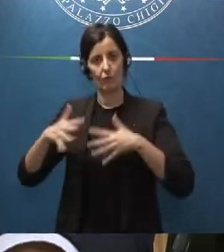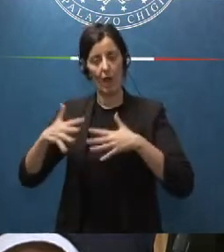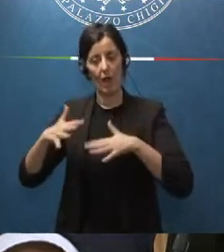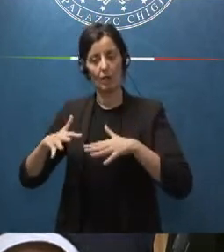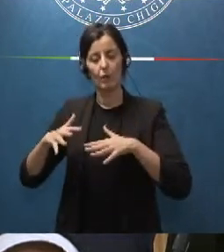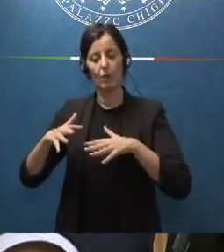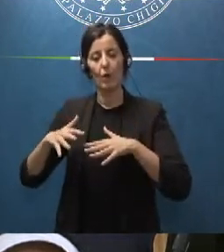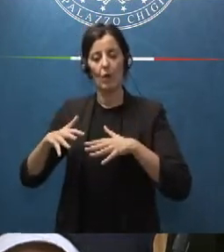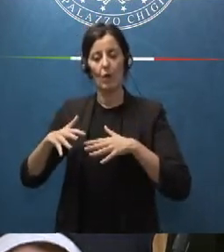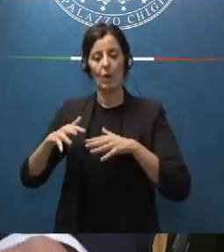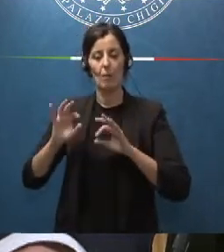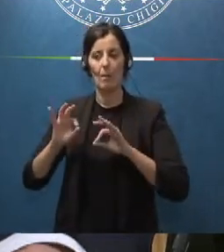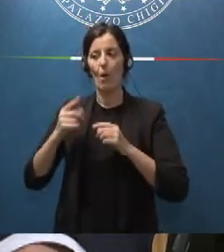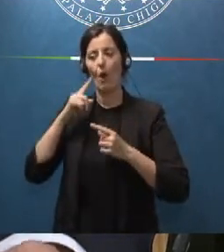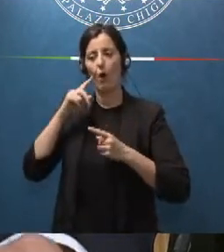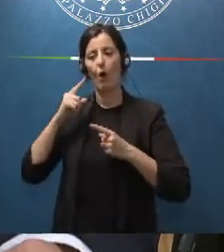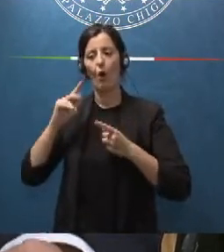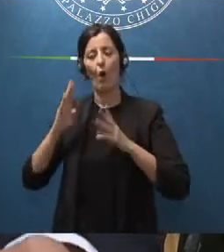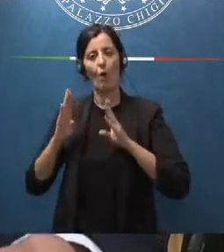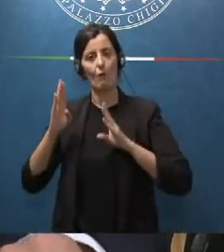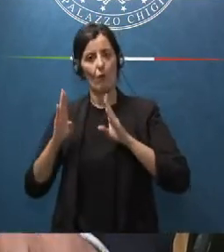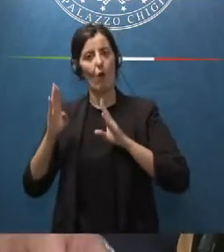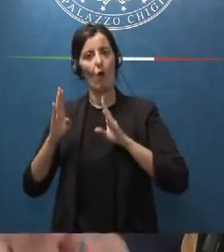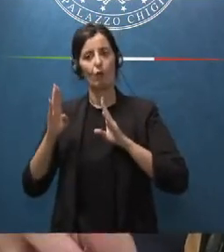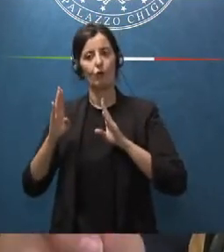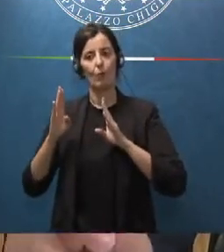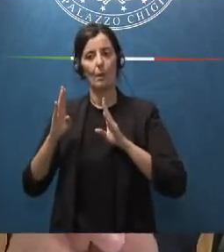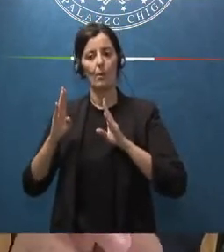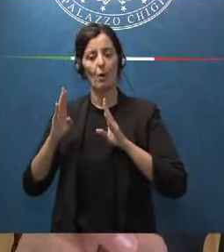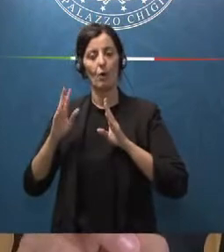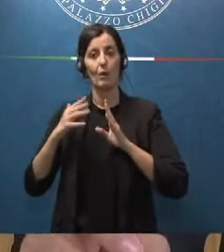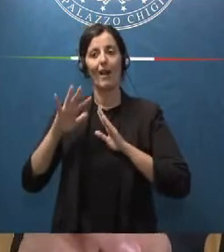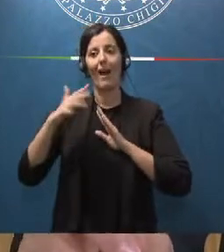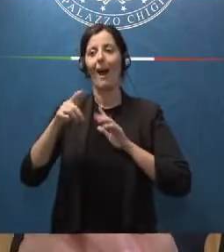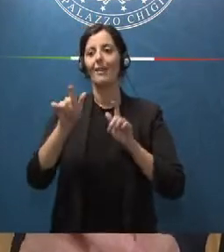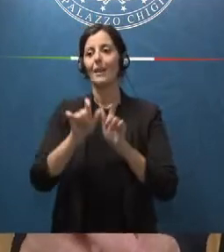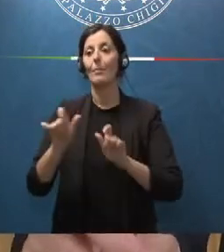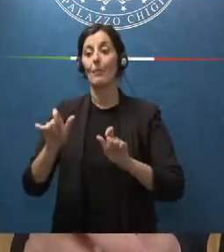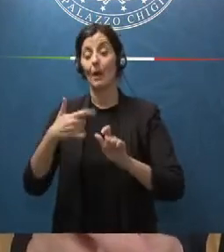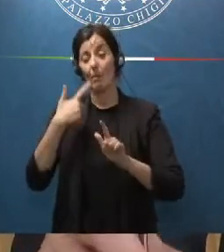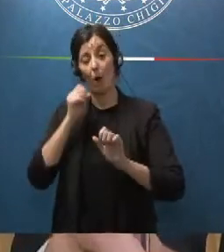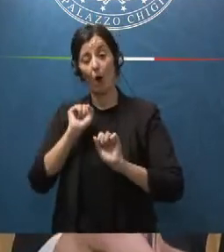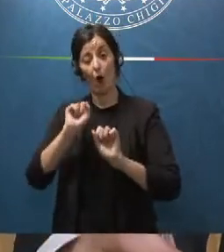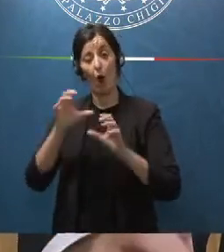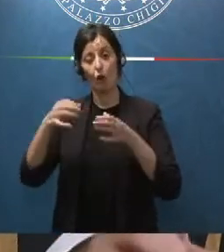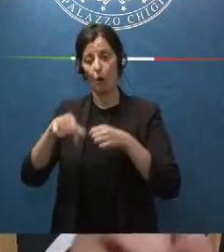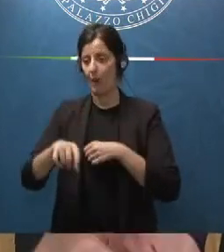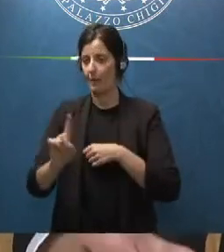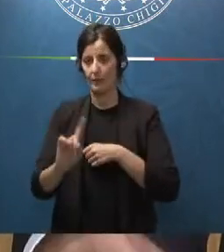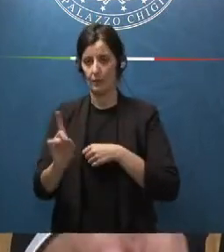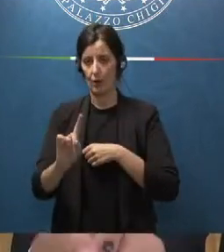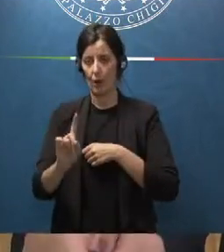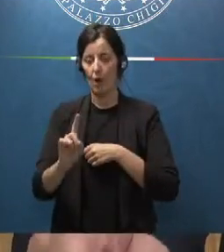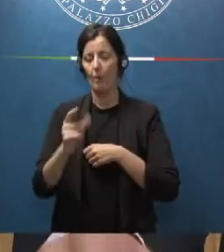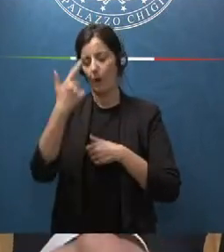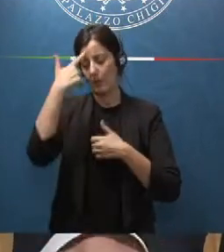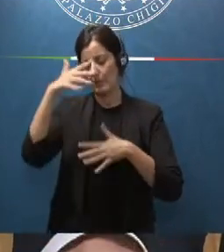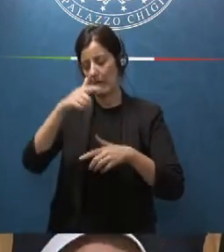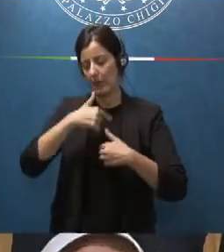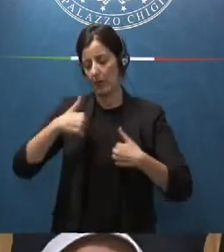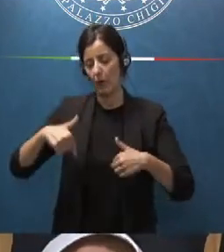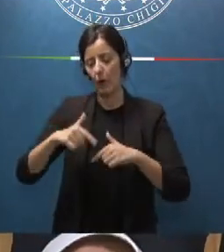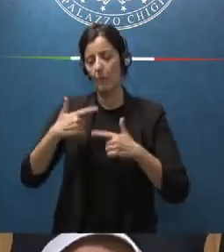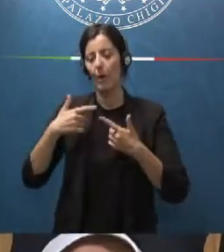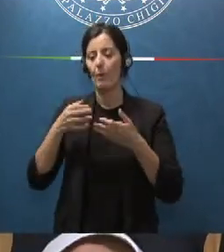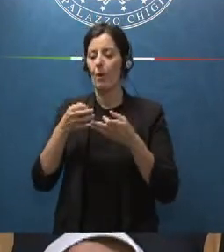portato a termine un confronto con le altre parti che non considero controparti sapendo che da parte nostra il